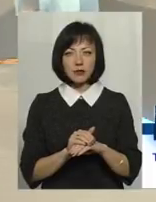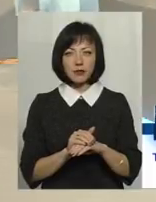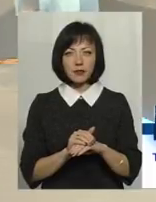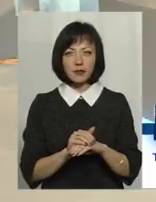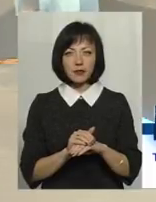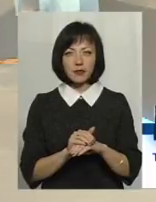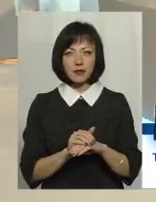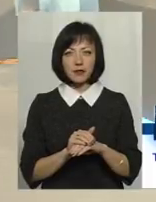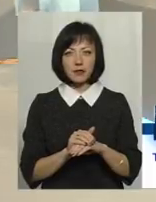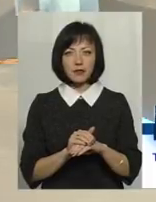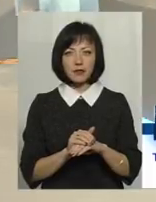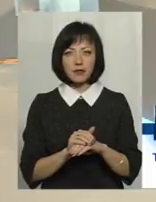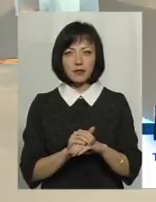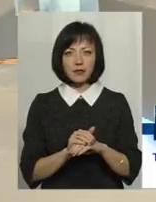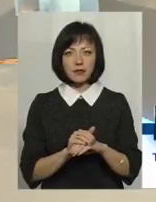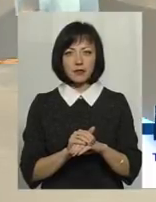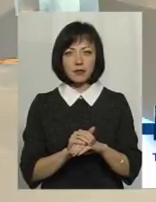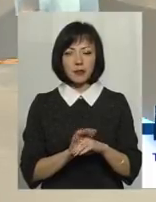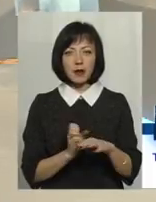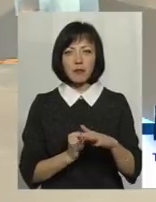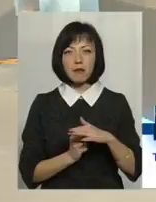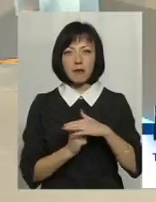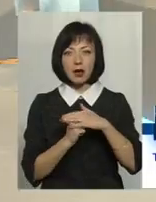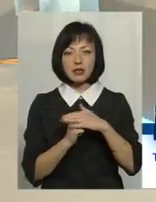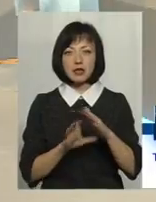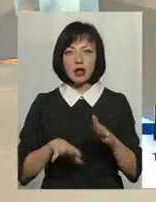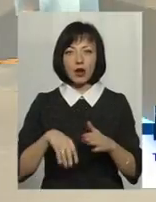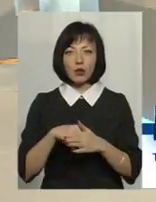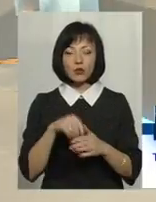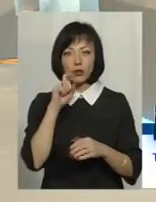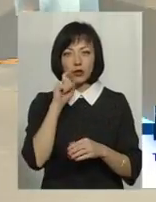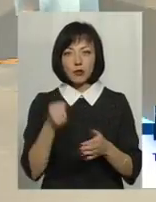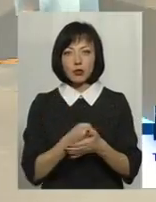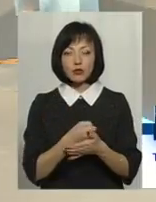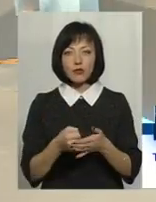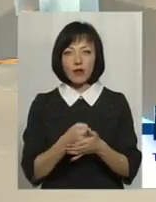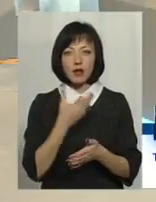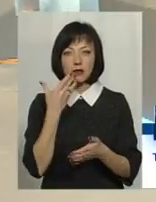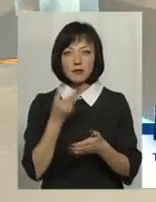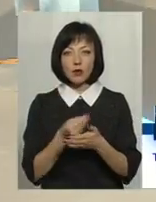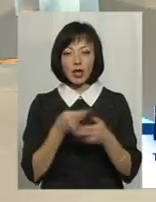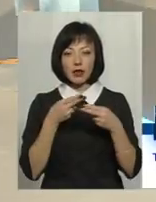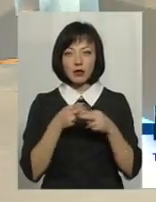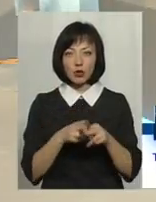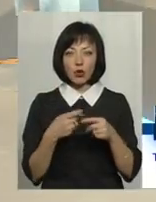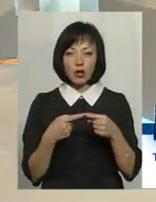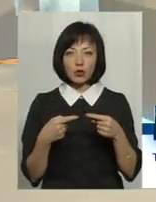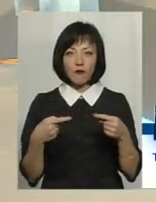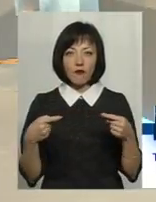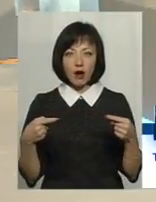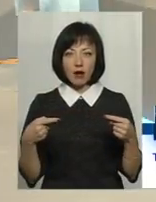рахунок України для просування своїх технологій, товарів,